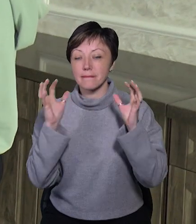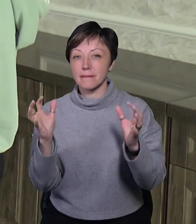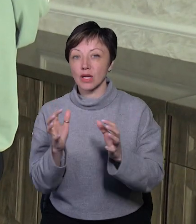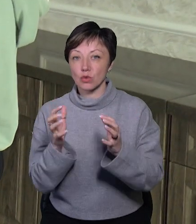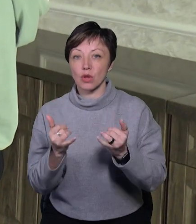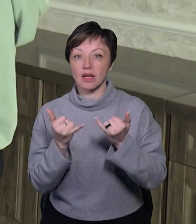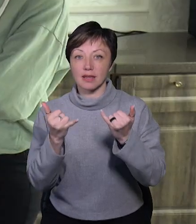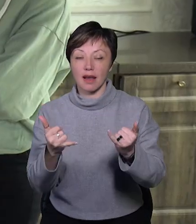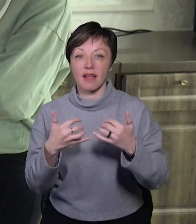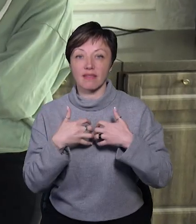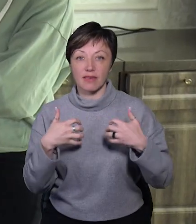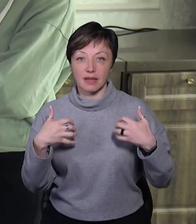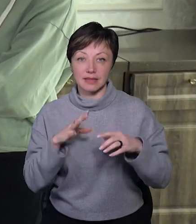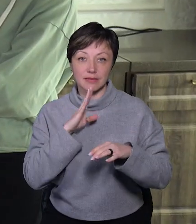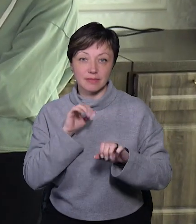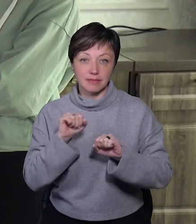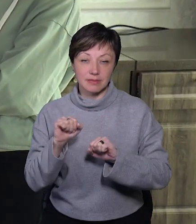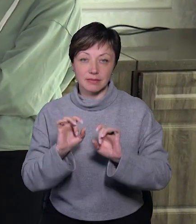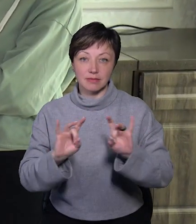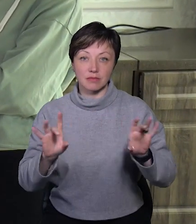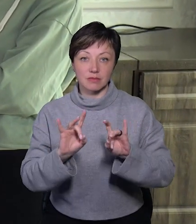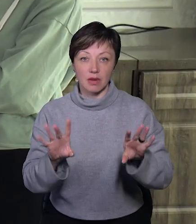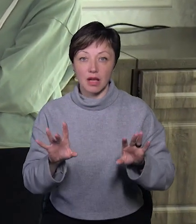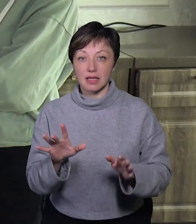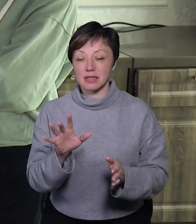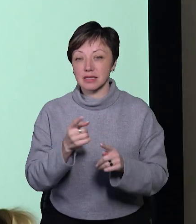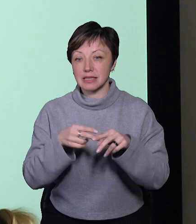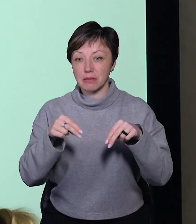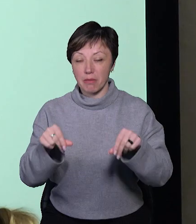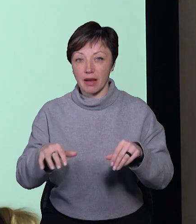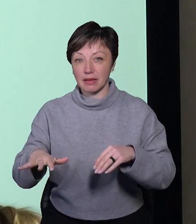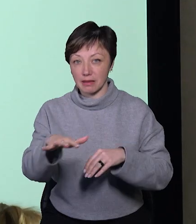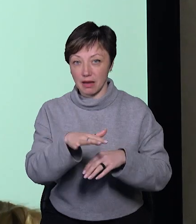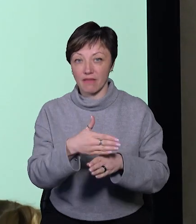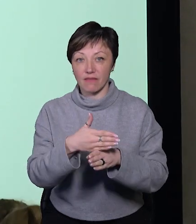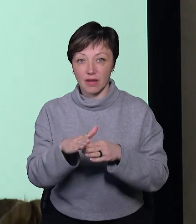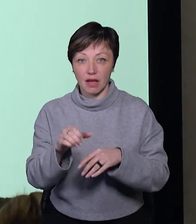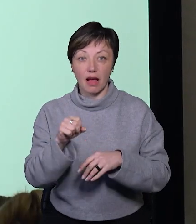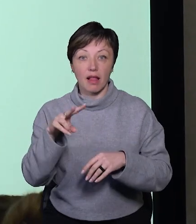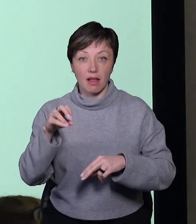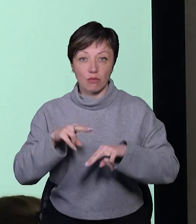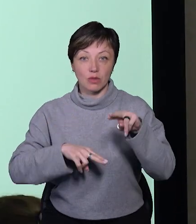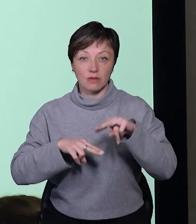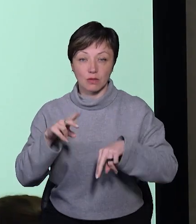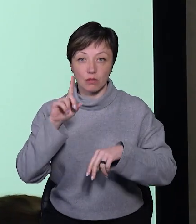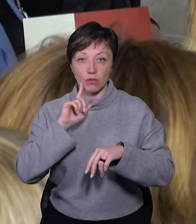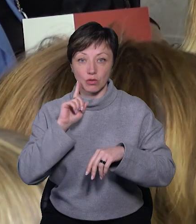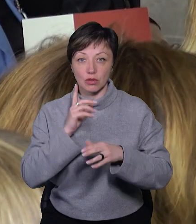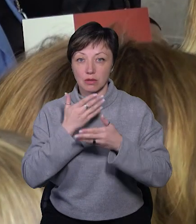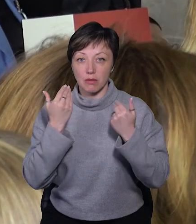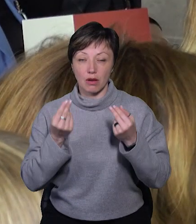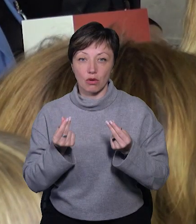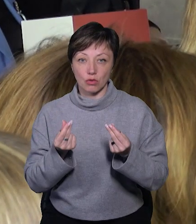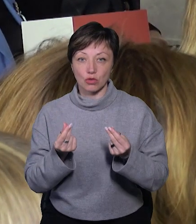чотирилапих. Зоозахисниця Ірина Кравчук розповідає, земальну ділянку вже виділили, однак для будівництва поки що немає